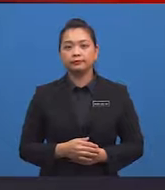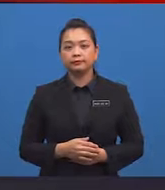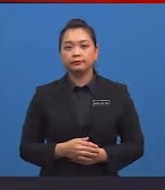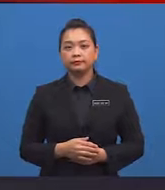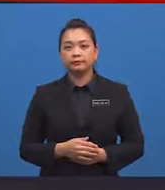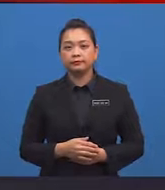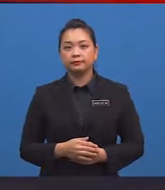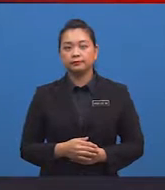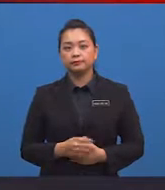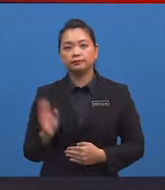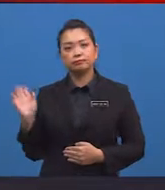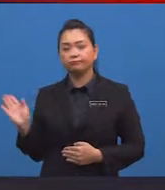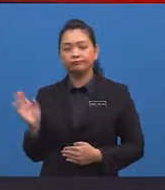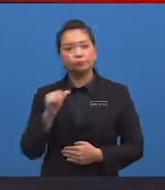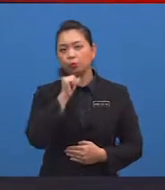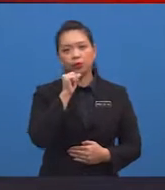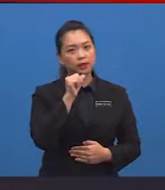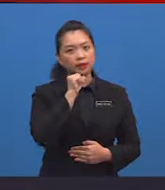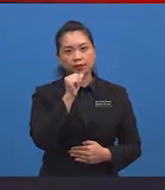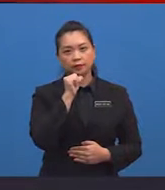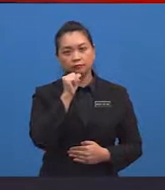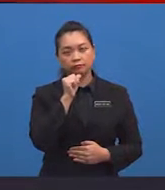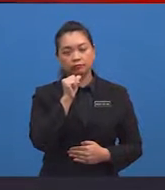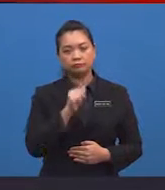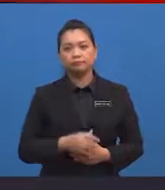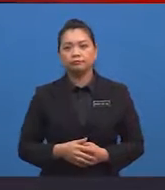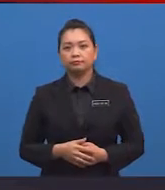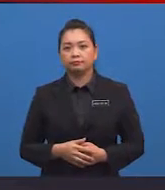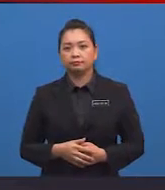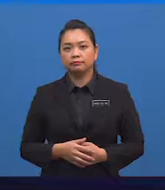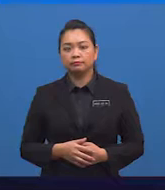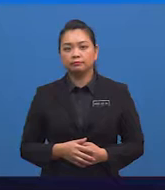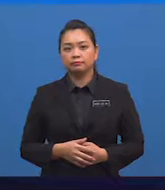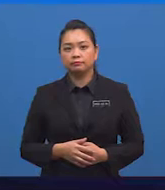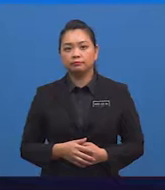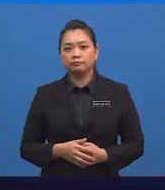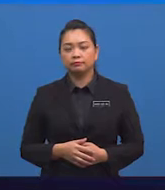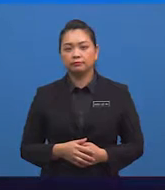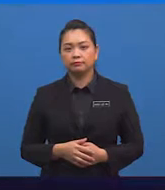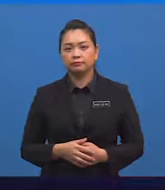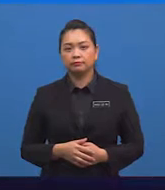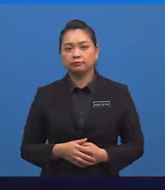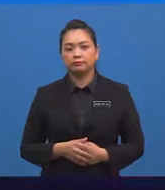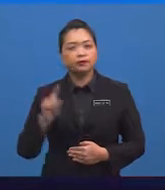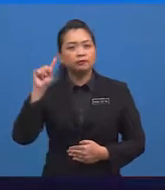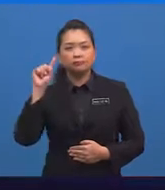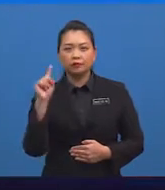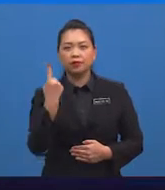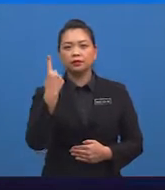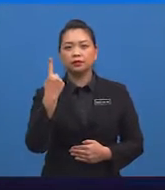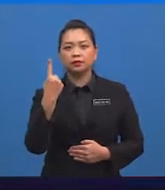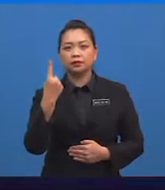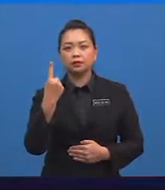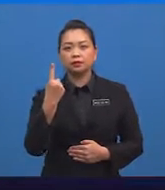Ini bukan garis rentas lintang kan cikgu ju? Ya, ini hanyalah